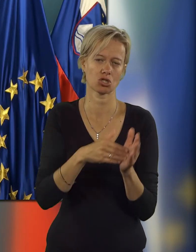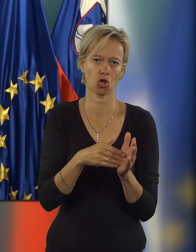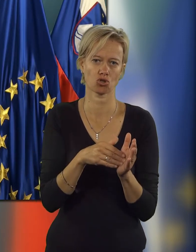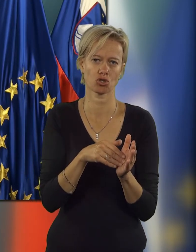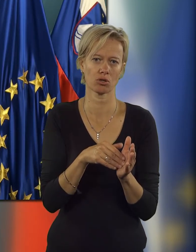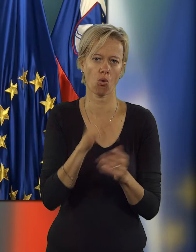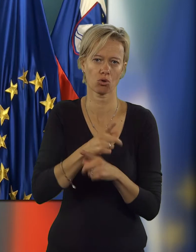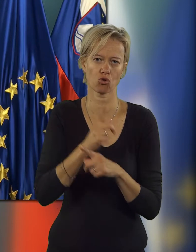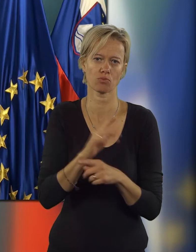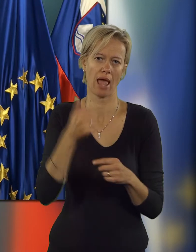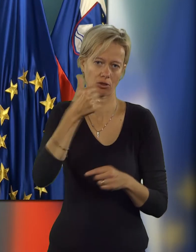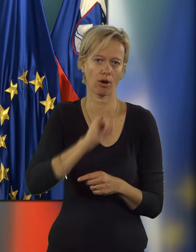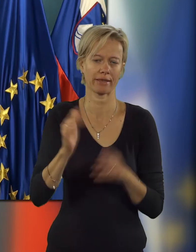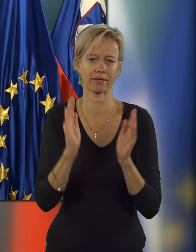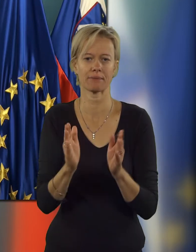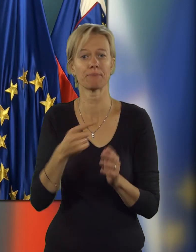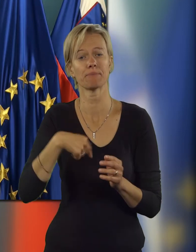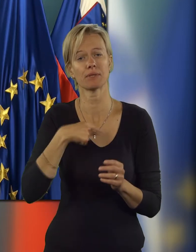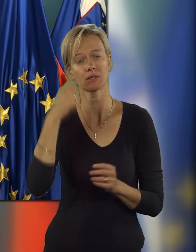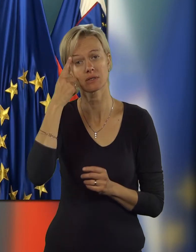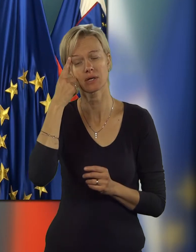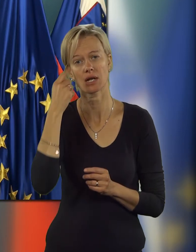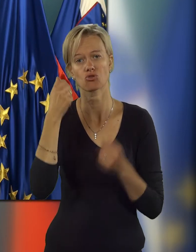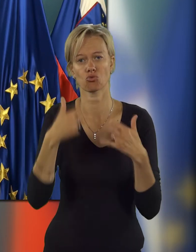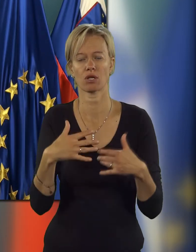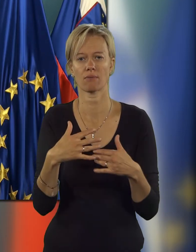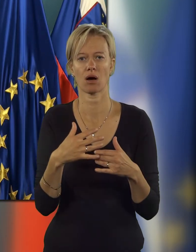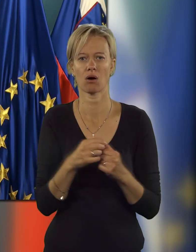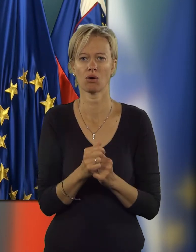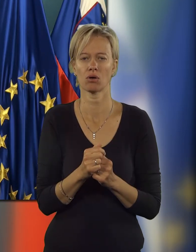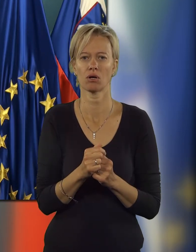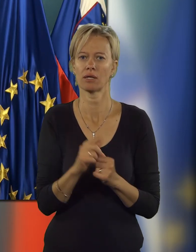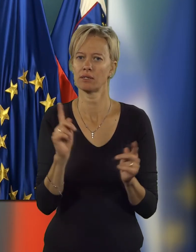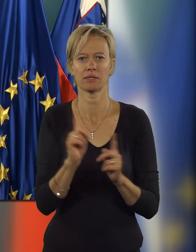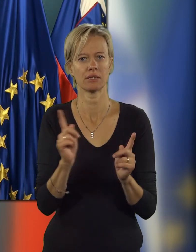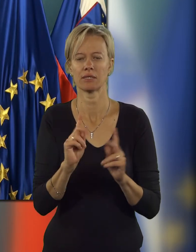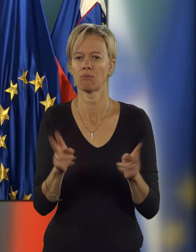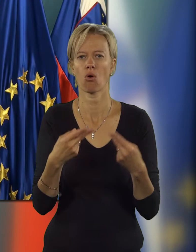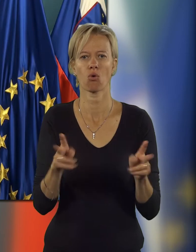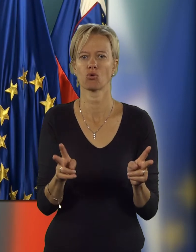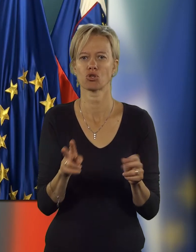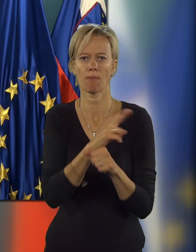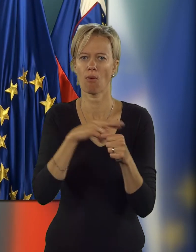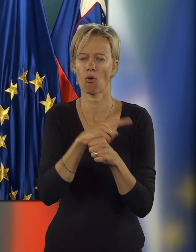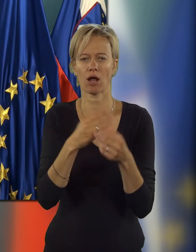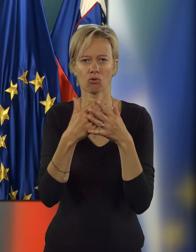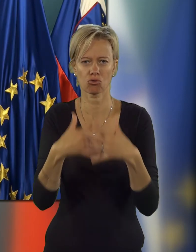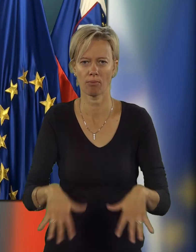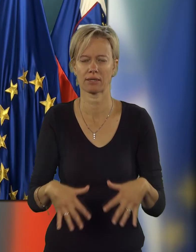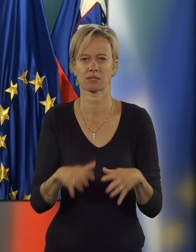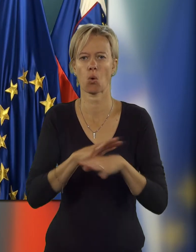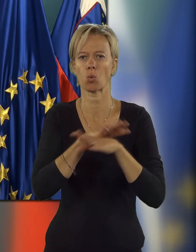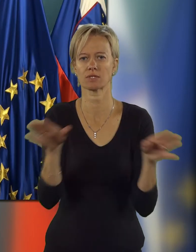tisoč odločb približno je enoletnih. Mi računamo, ker vseeno so situacije take, da ni mogoča popolna